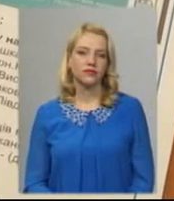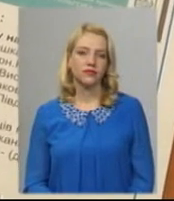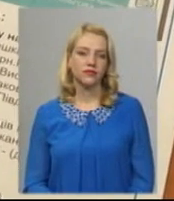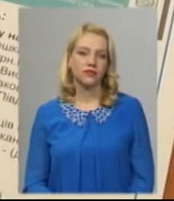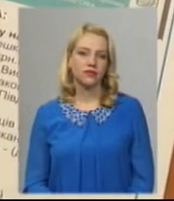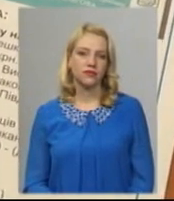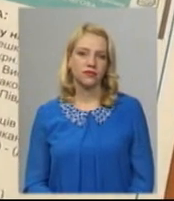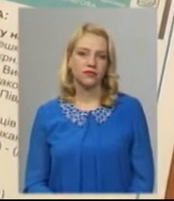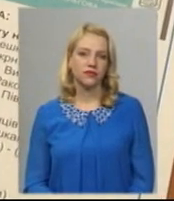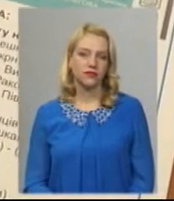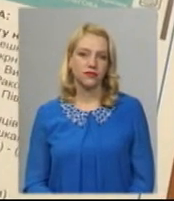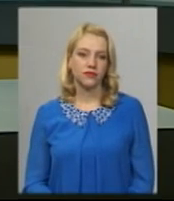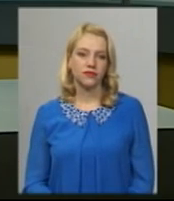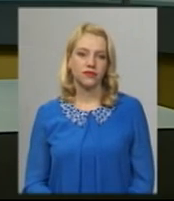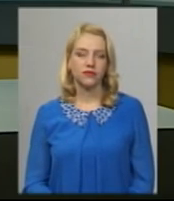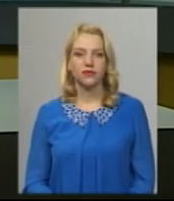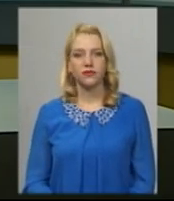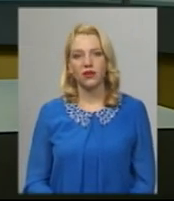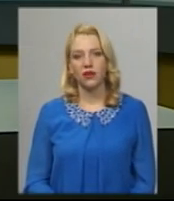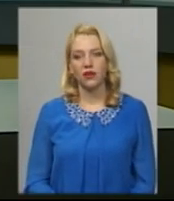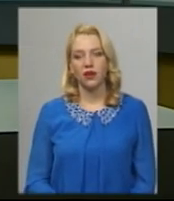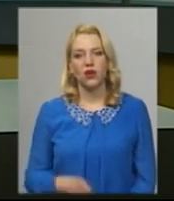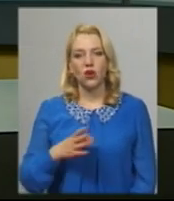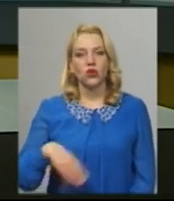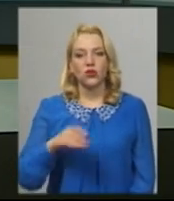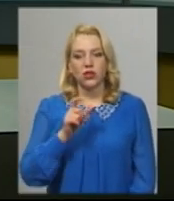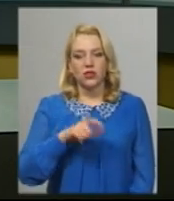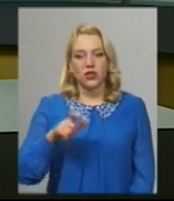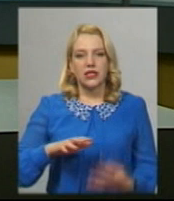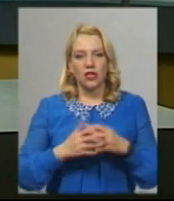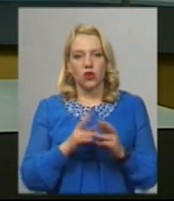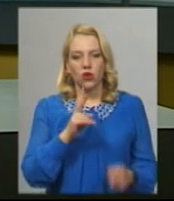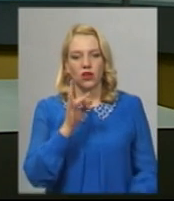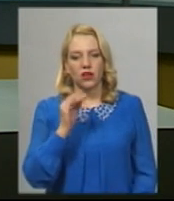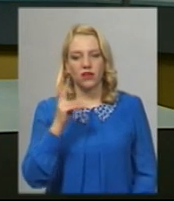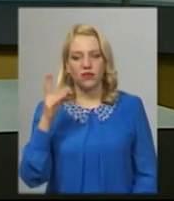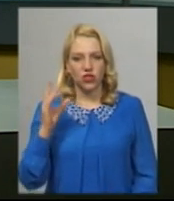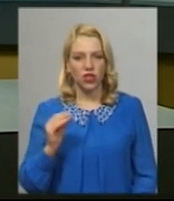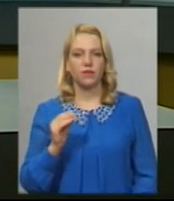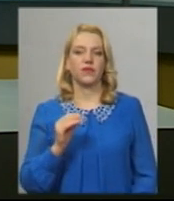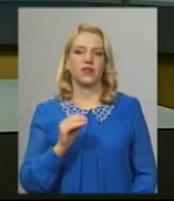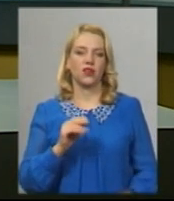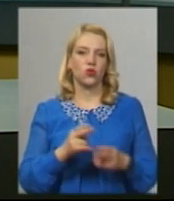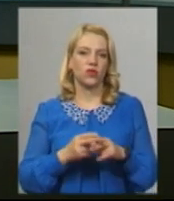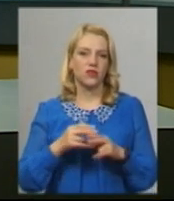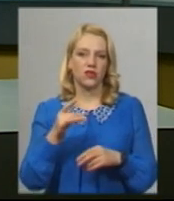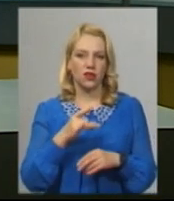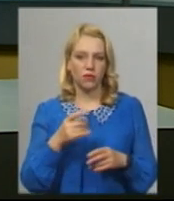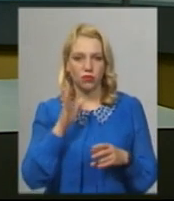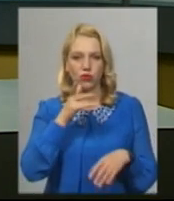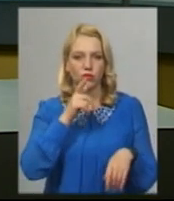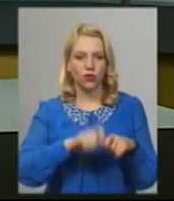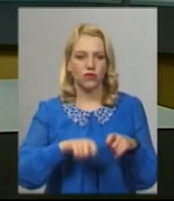Суспільному, Хмельницький Усіх жителів села Кривчик до Найовецького району протестують на наявність COVID